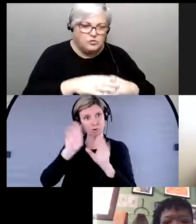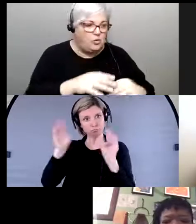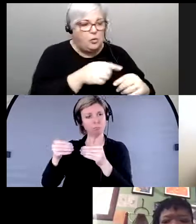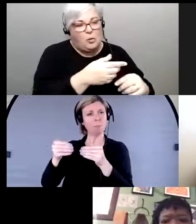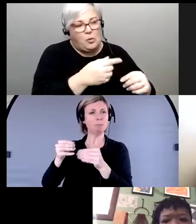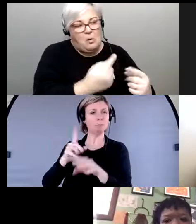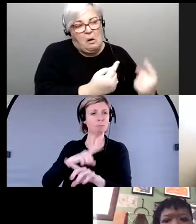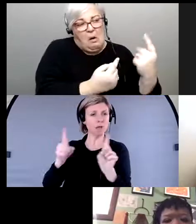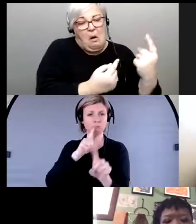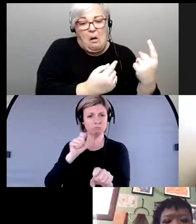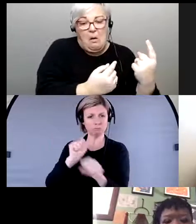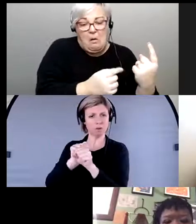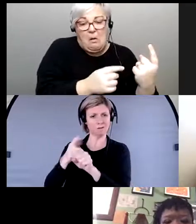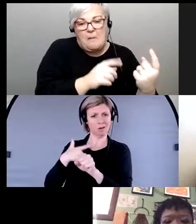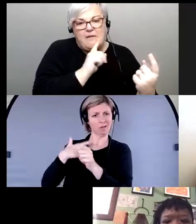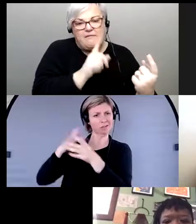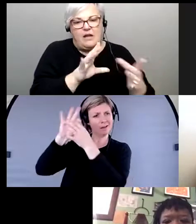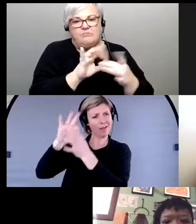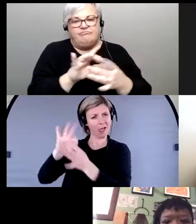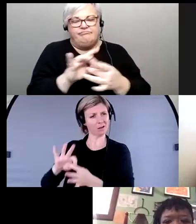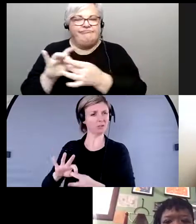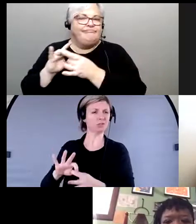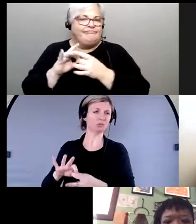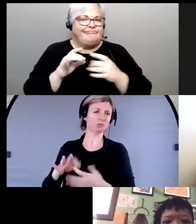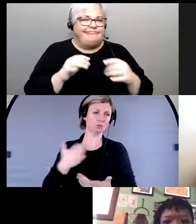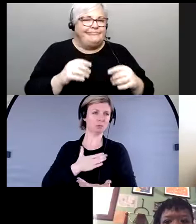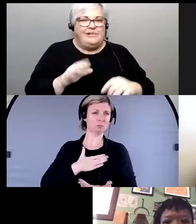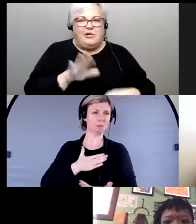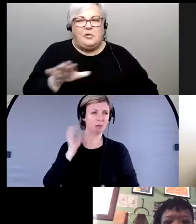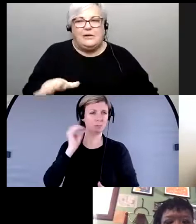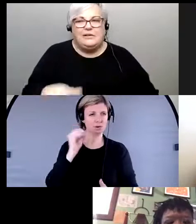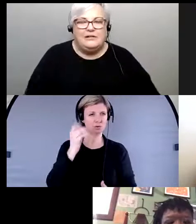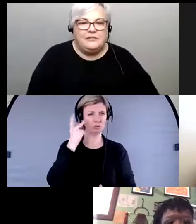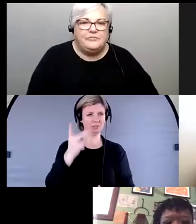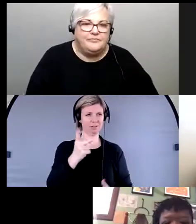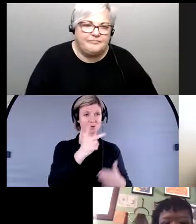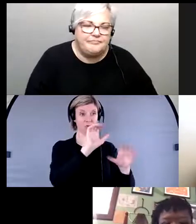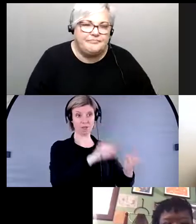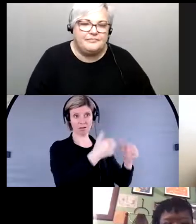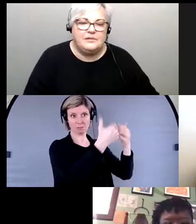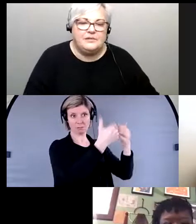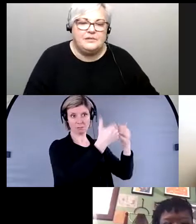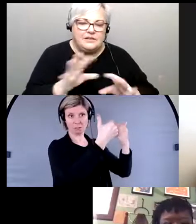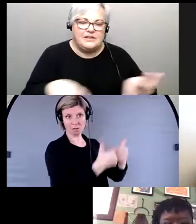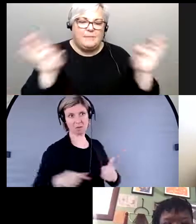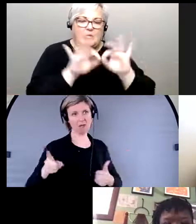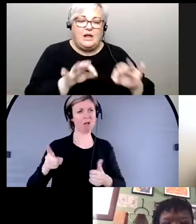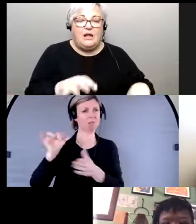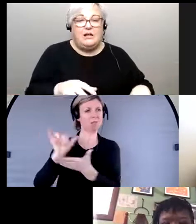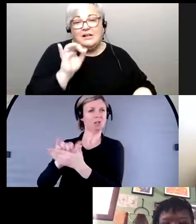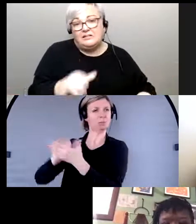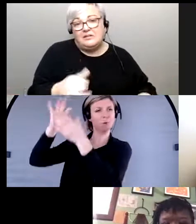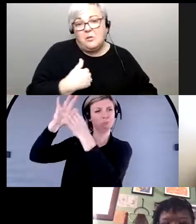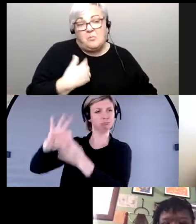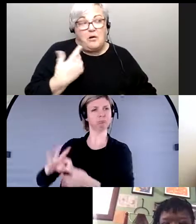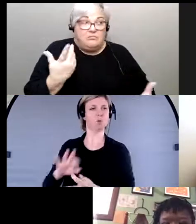'autre mais je pense que cette interconnectivité est vraiment très importante et c'est comme ça que je vois les choses